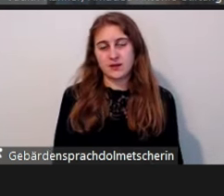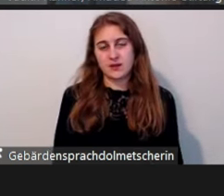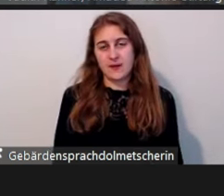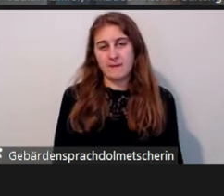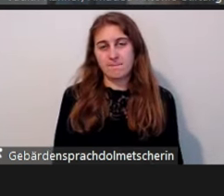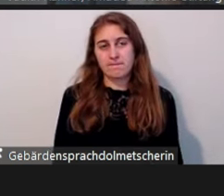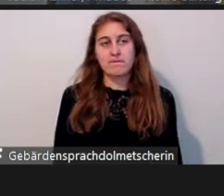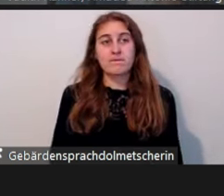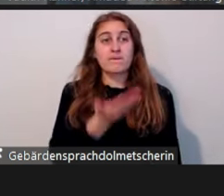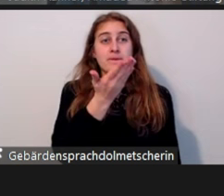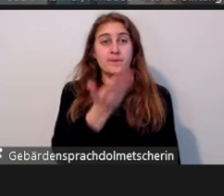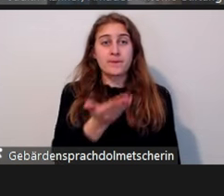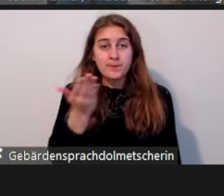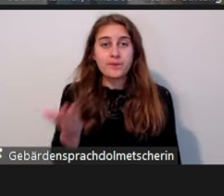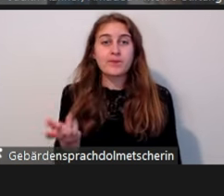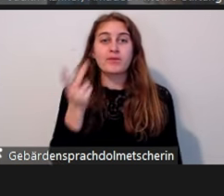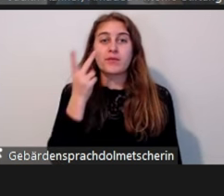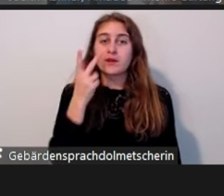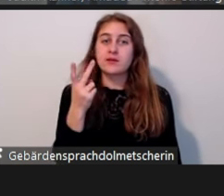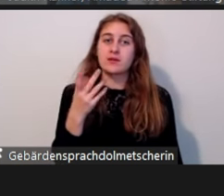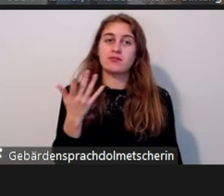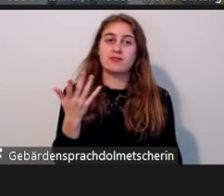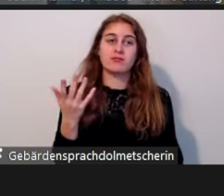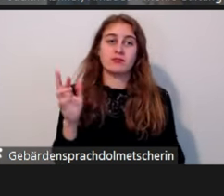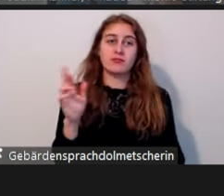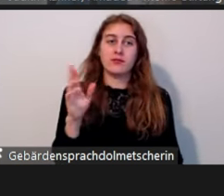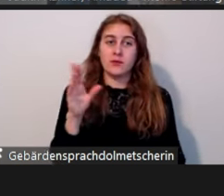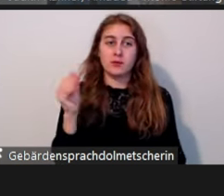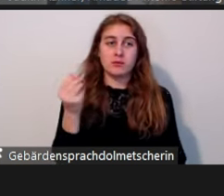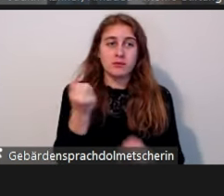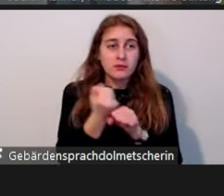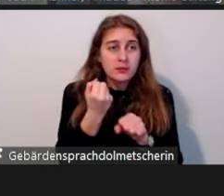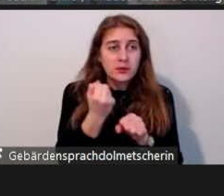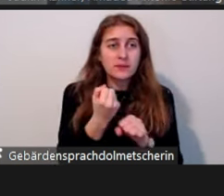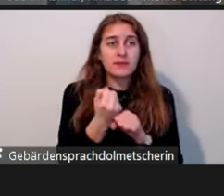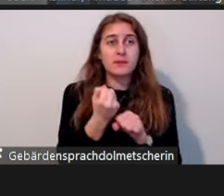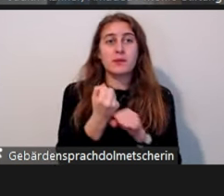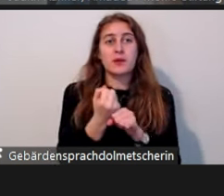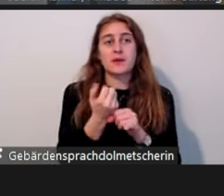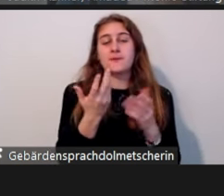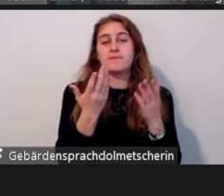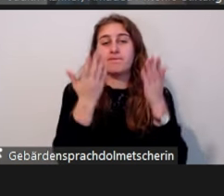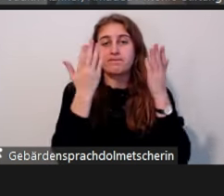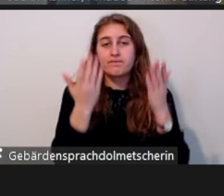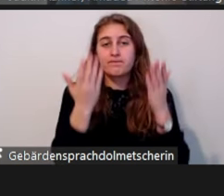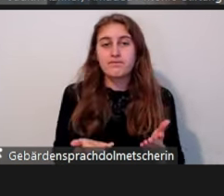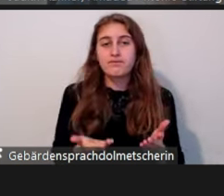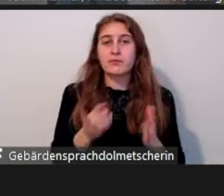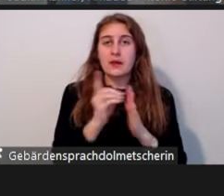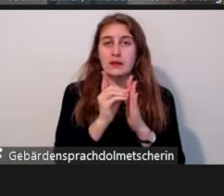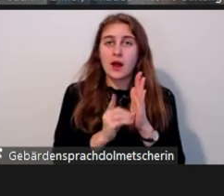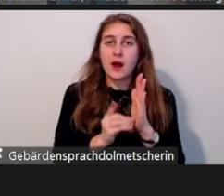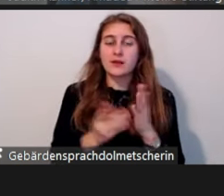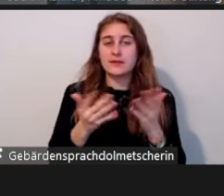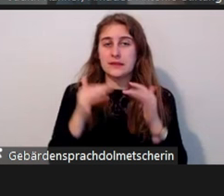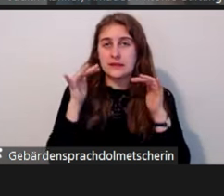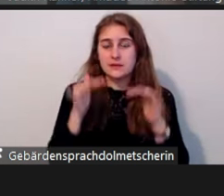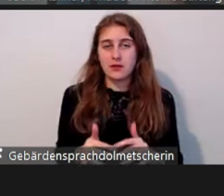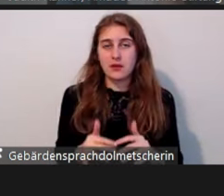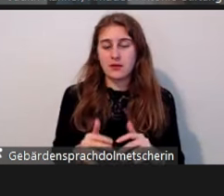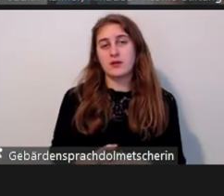die Daten, die vorliegen in unserer Arbeit und wirklich quasi das, was uns quasi jetzt mit der